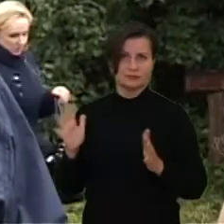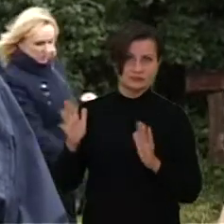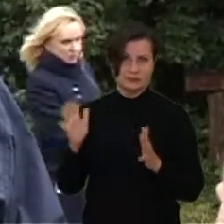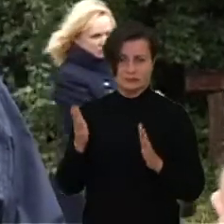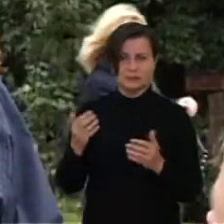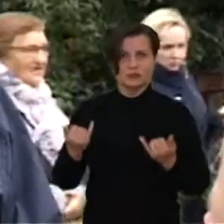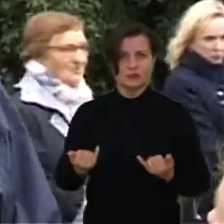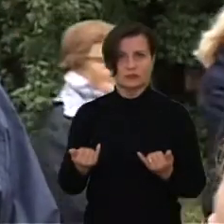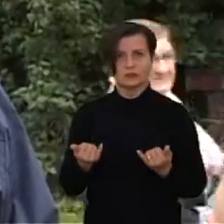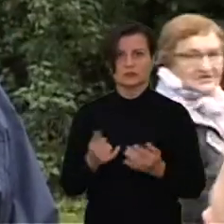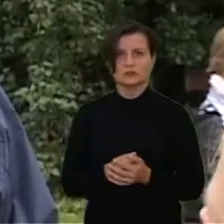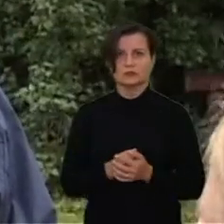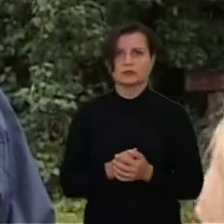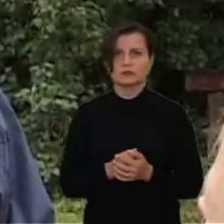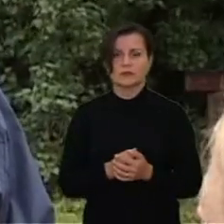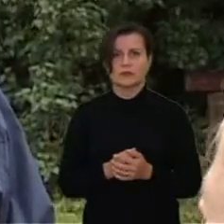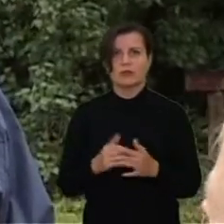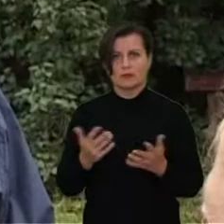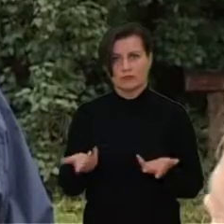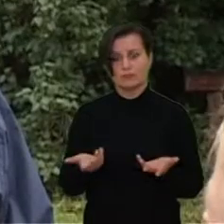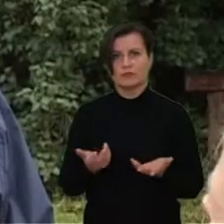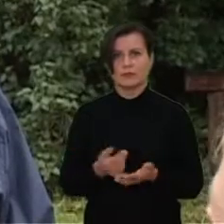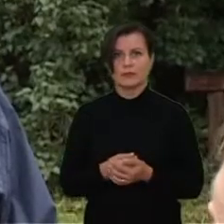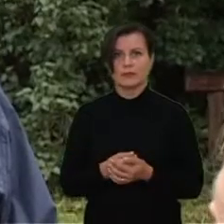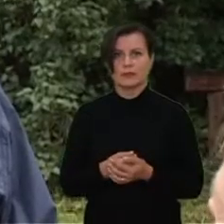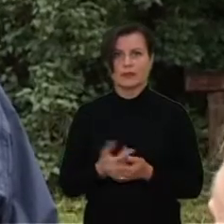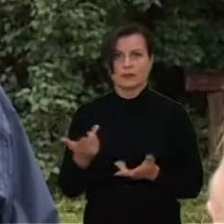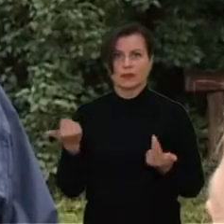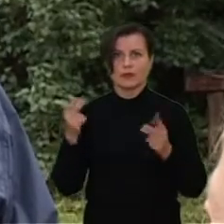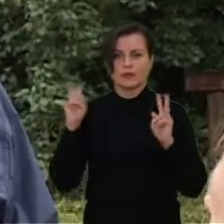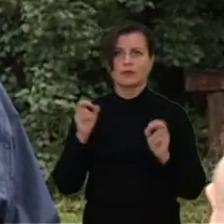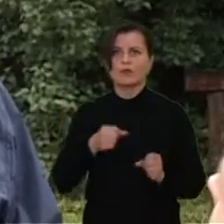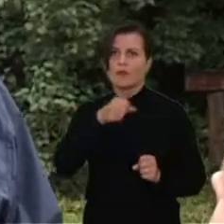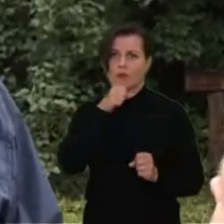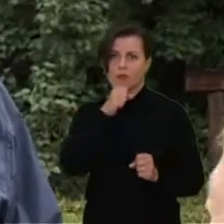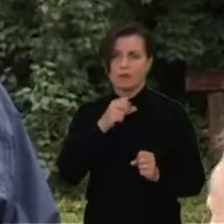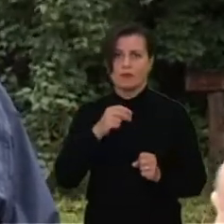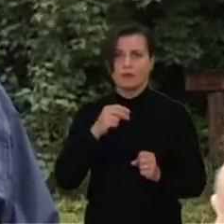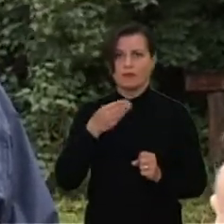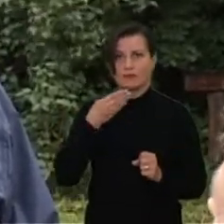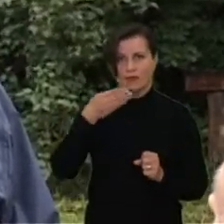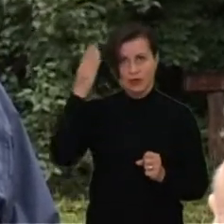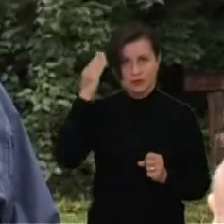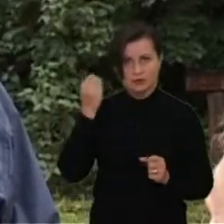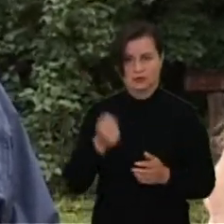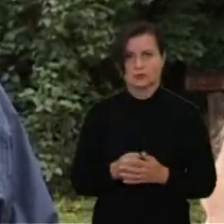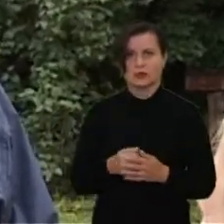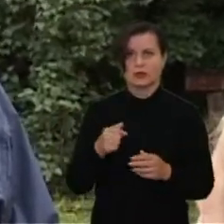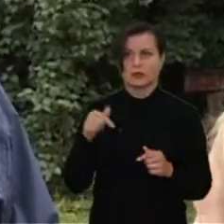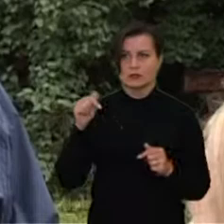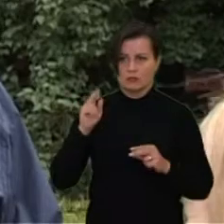vasaras šiandieną, bet, sakykime, kad taip. Tai tiesiog bubiško vasaro, pabaigt reikėtų šios